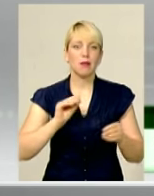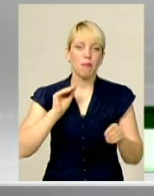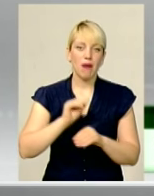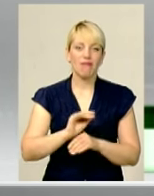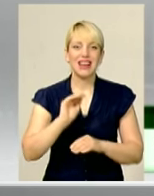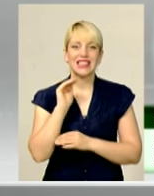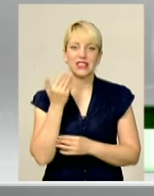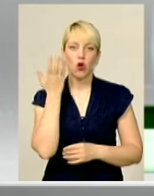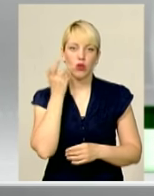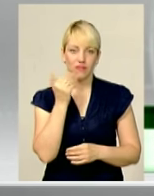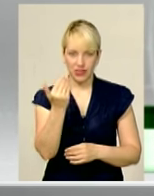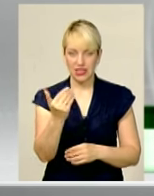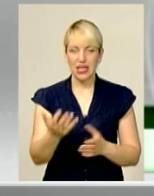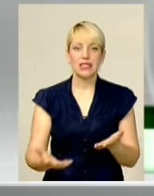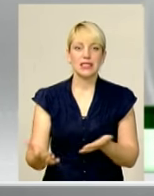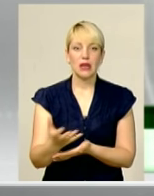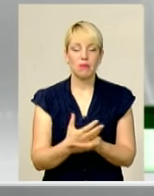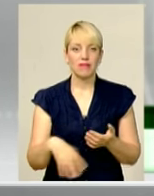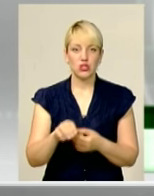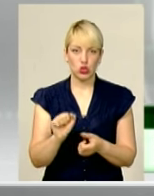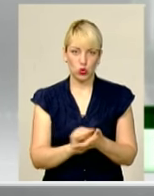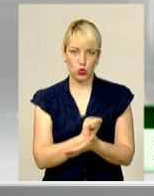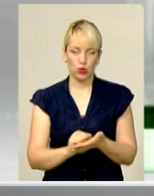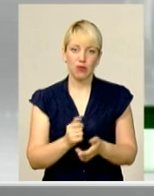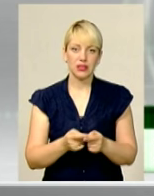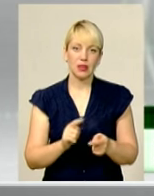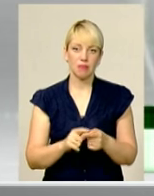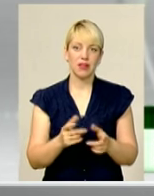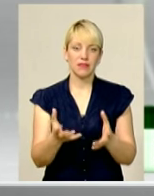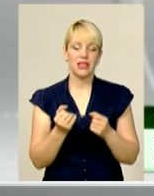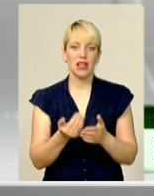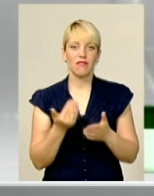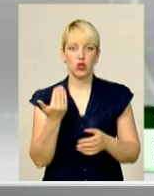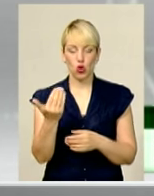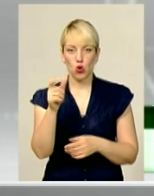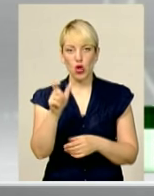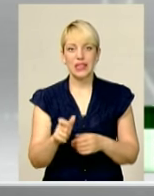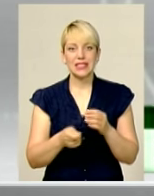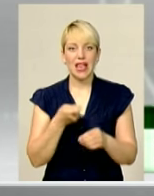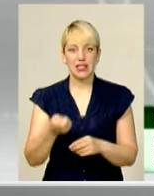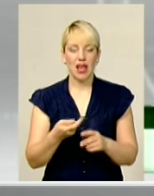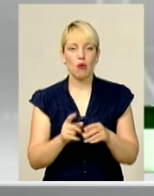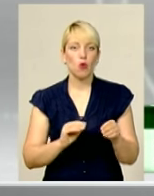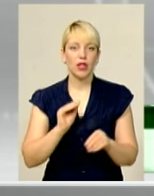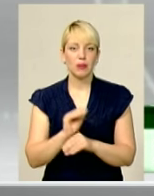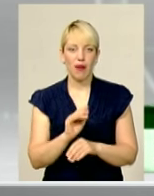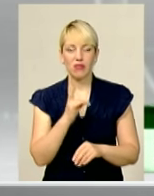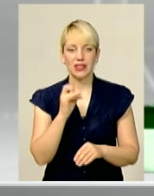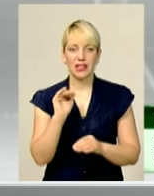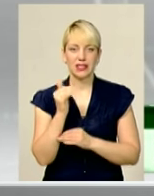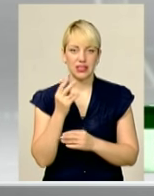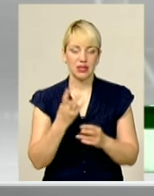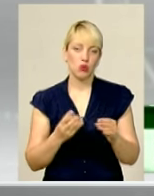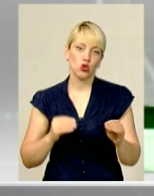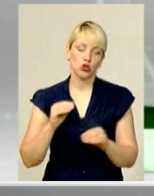коли він зібрав ці документи, то тоді тільки взяли ми в нього заяву, тому що надбавка на дитину дається ще додатково, необхідно